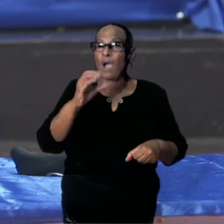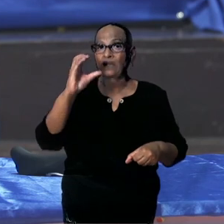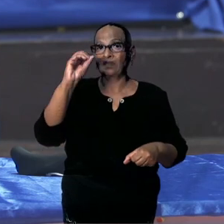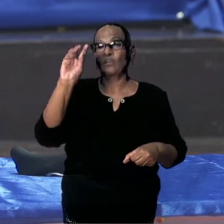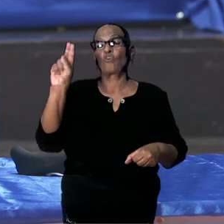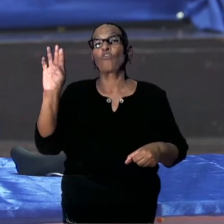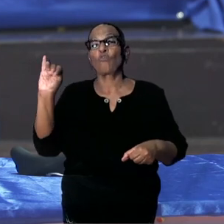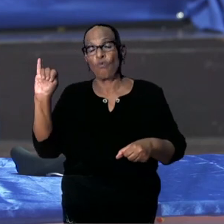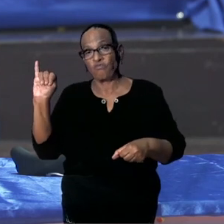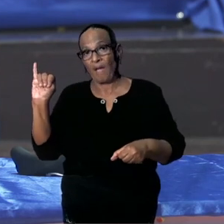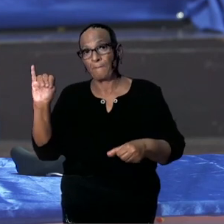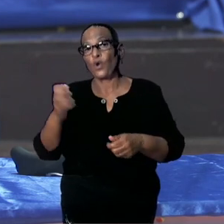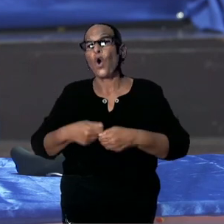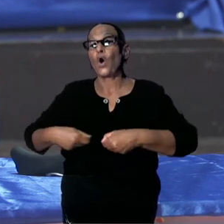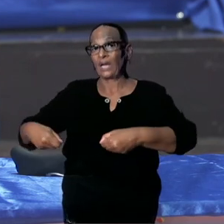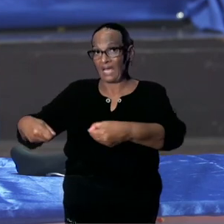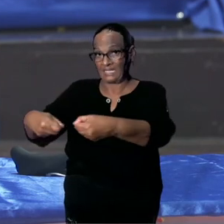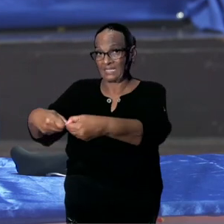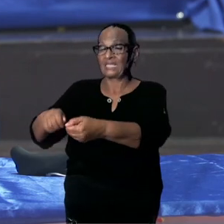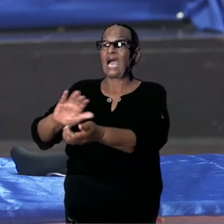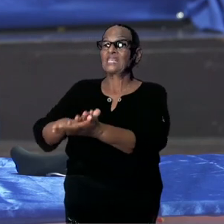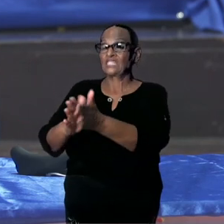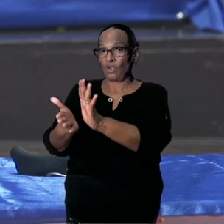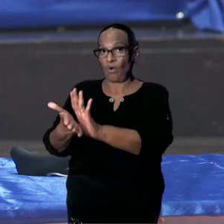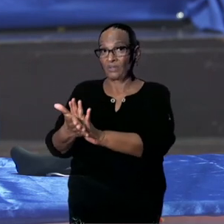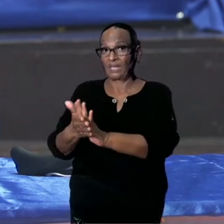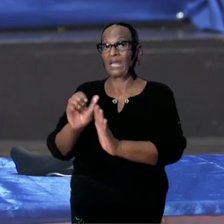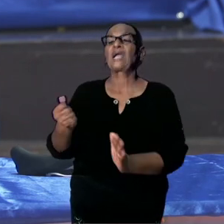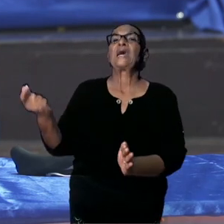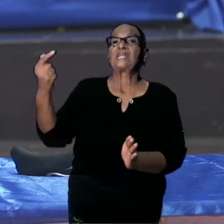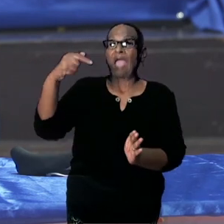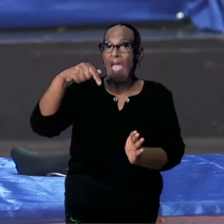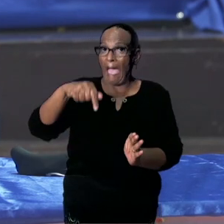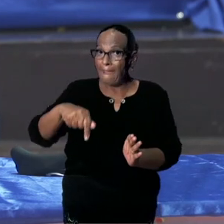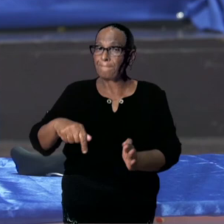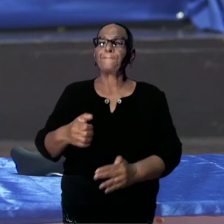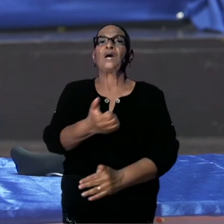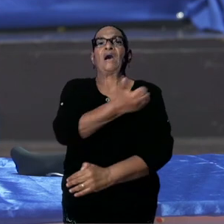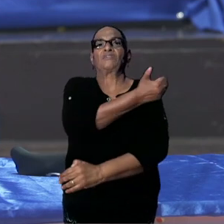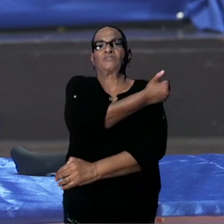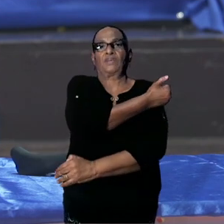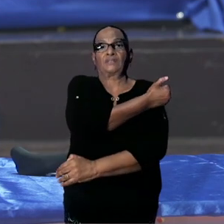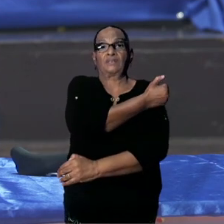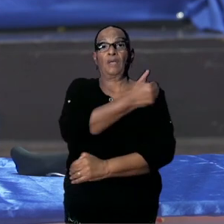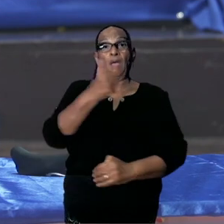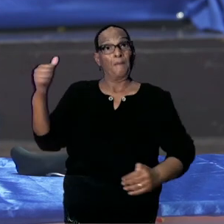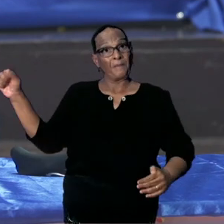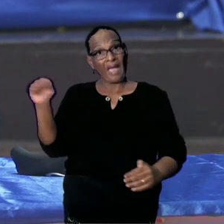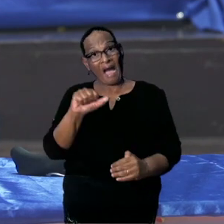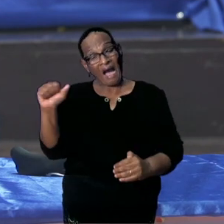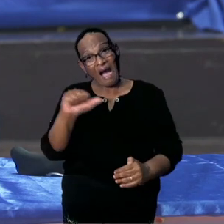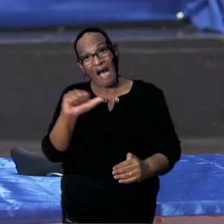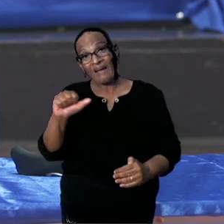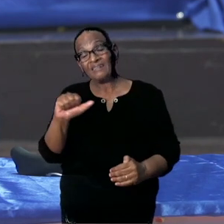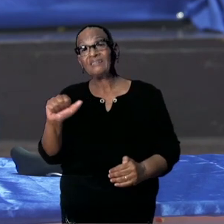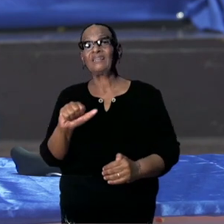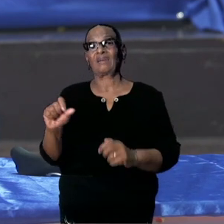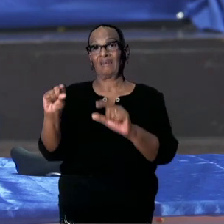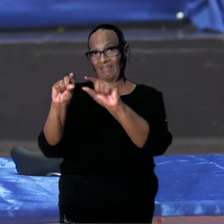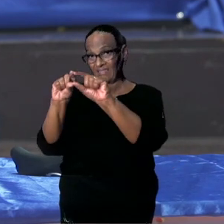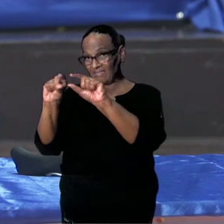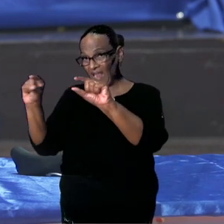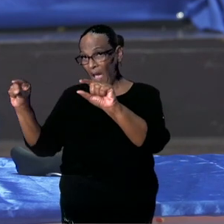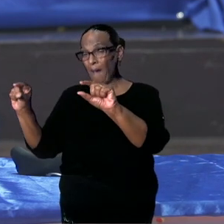als onderhandelaar kan binnenhalen aan vaccins. Maar bij een optional purchase model kan je